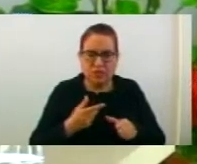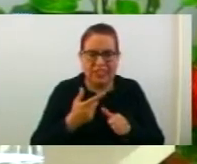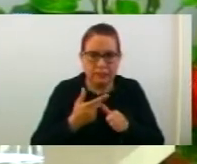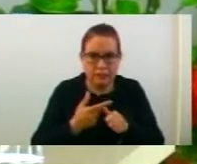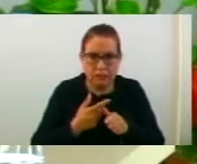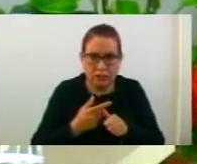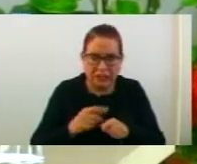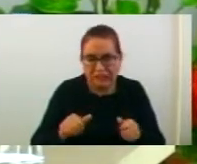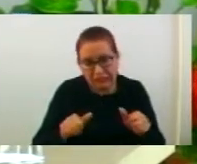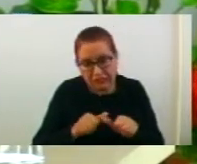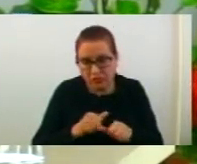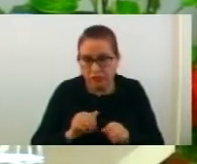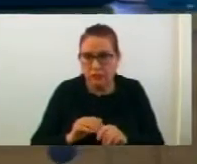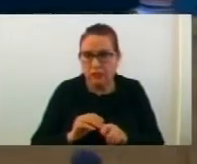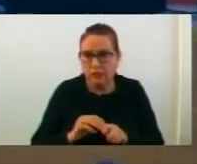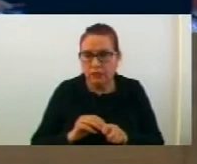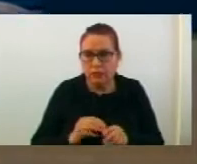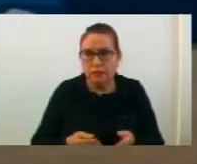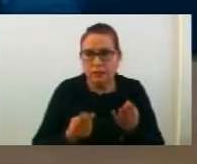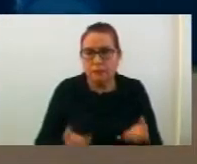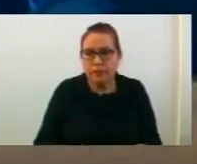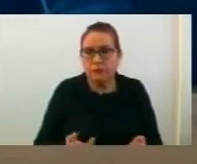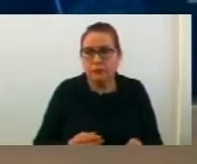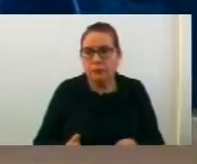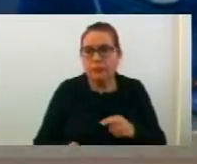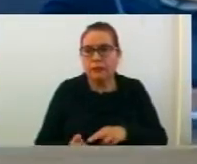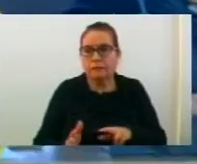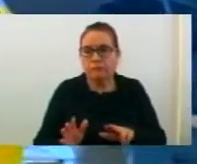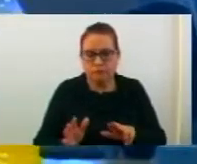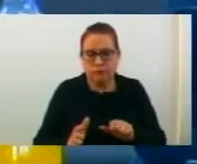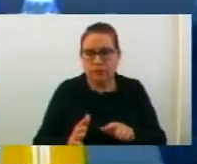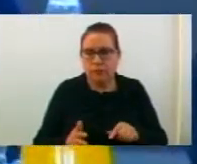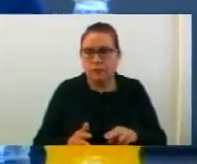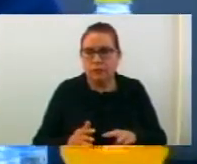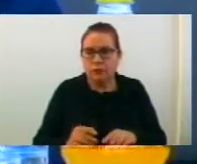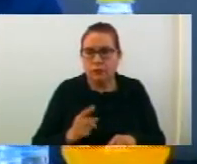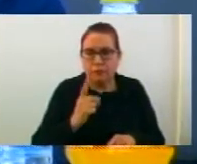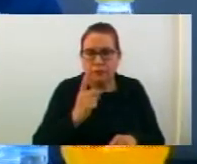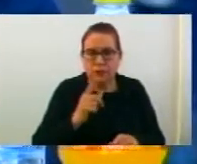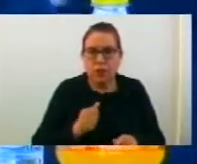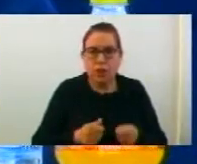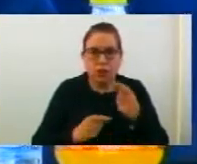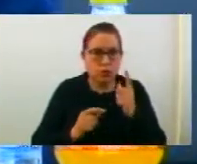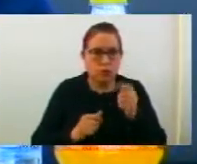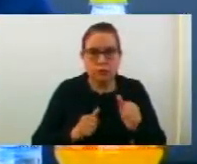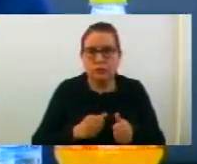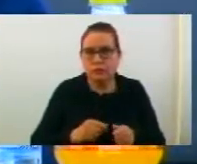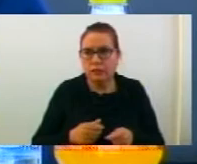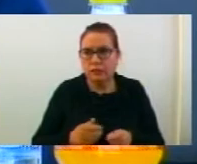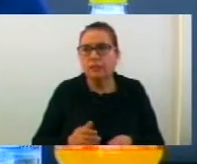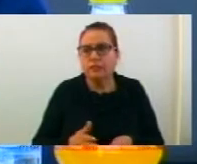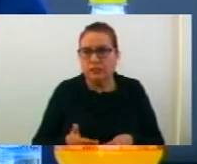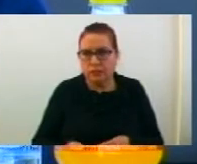пропус да се донесе предлог-план за запишување на ученици во първата точка за клучокот. 2017-2017,